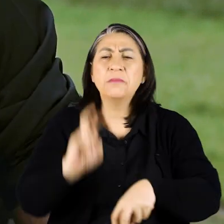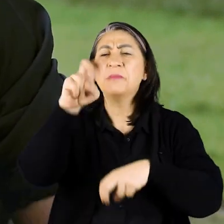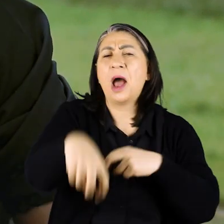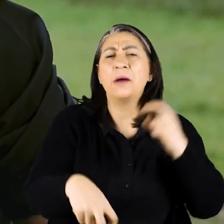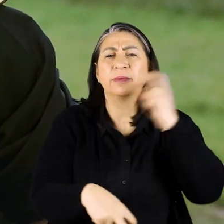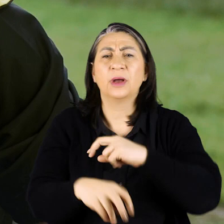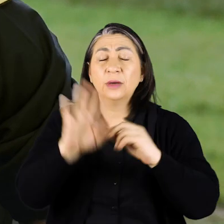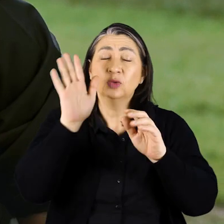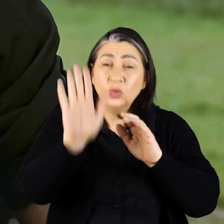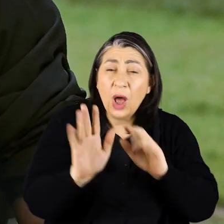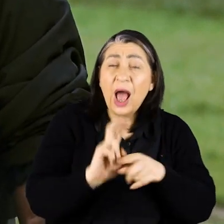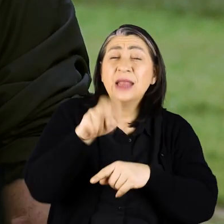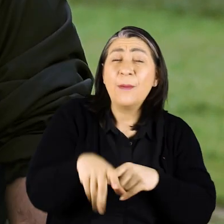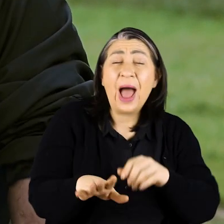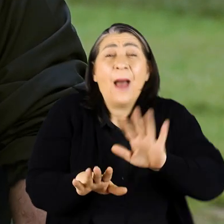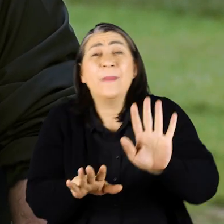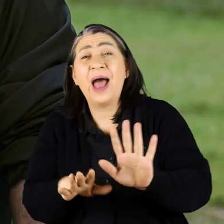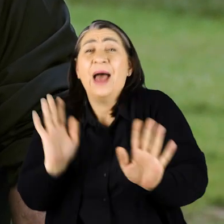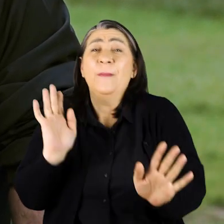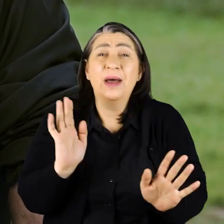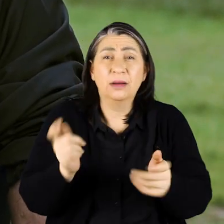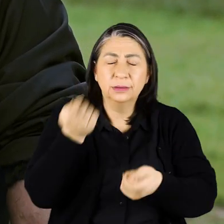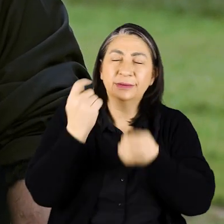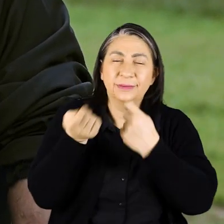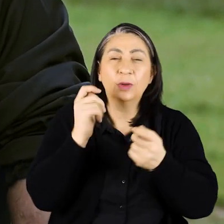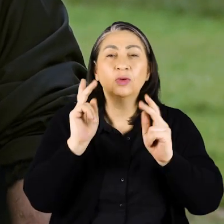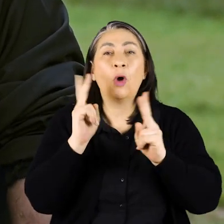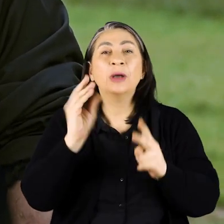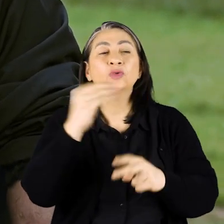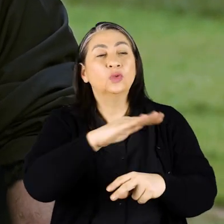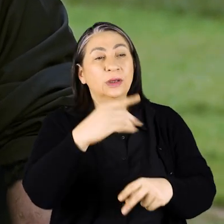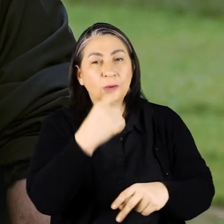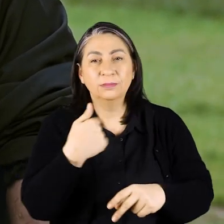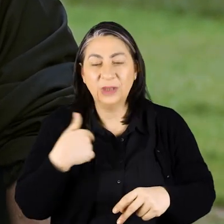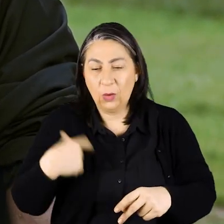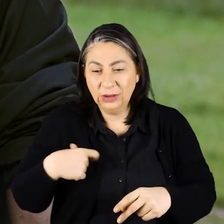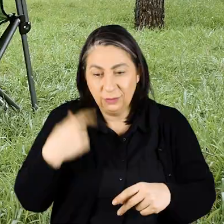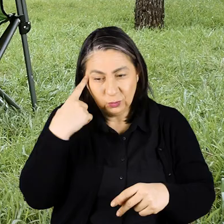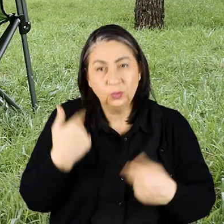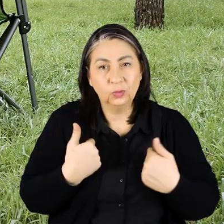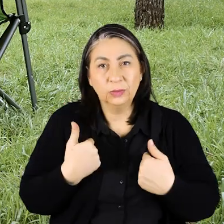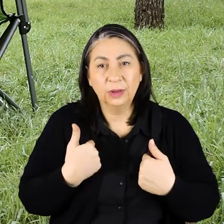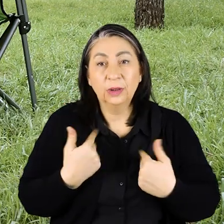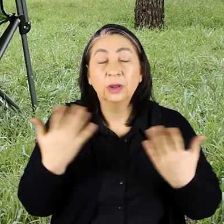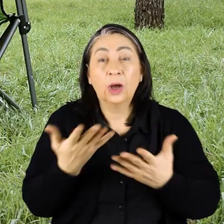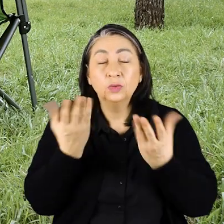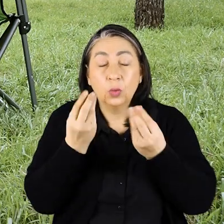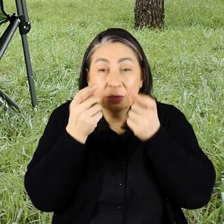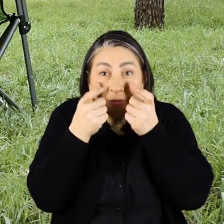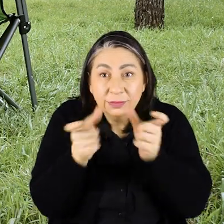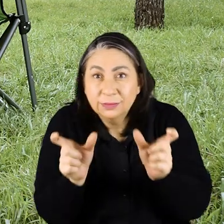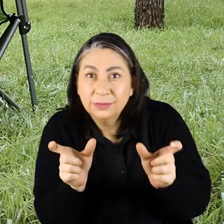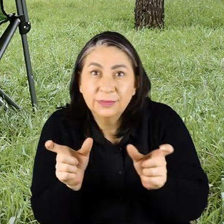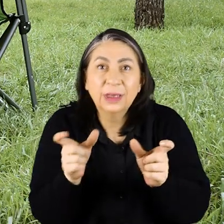evde şimdi herkes bana dur atlama yapma etme Normal çocuklara diyorken şimdi bizim özel durumumuzu düşününce Daha çok böyle hani derler